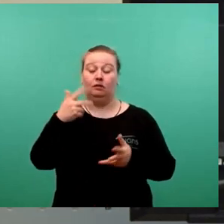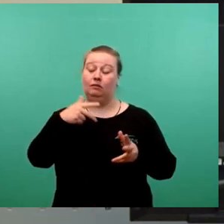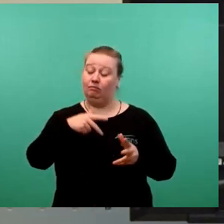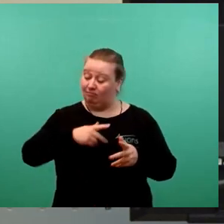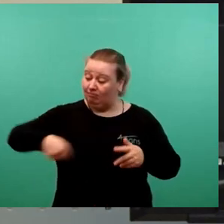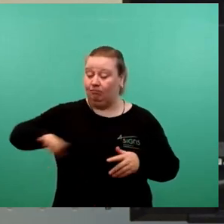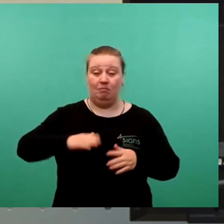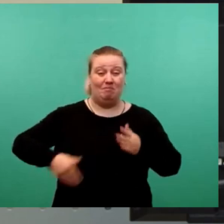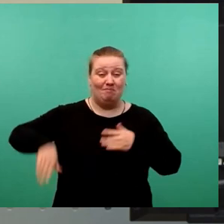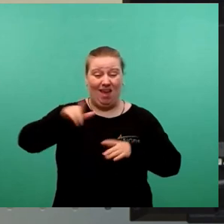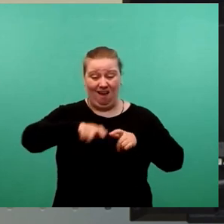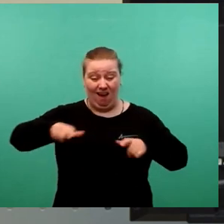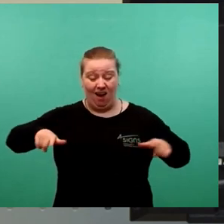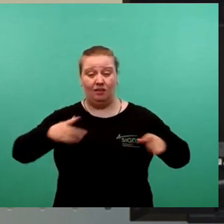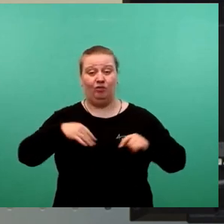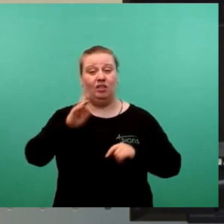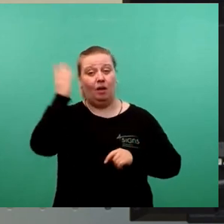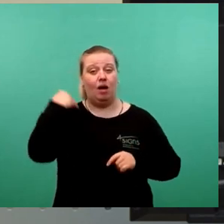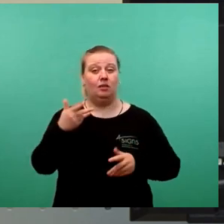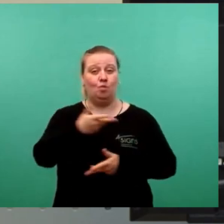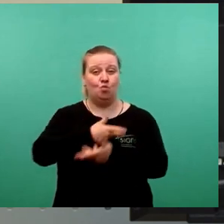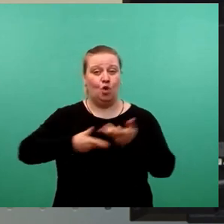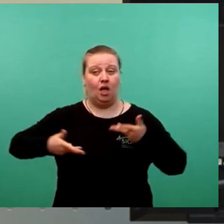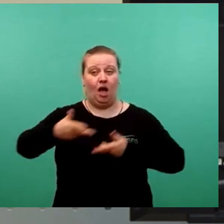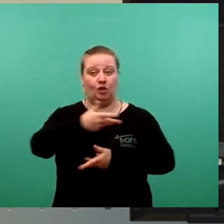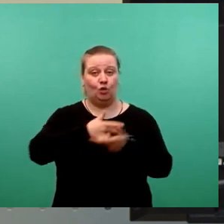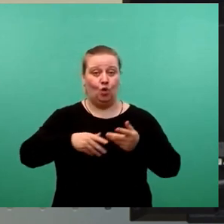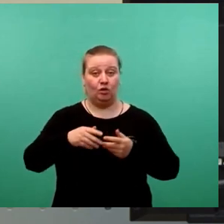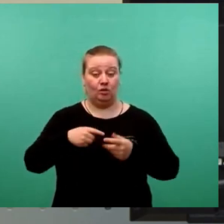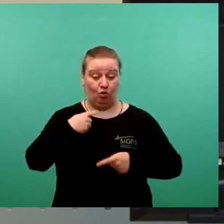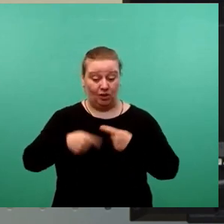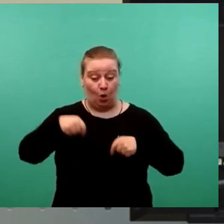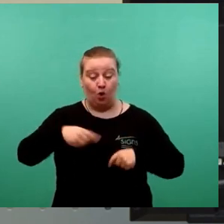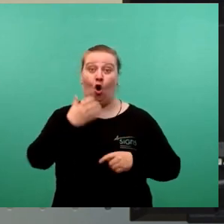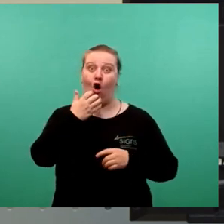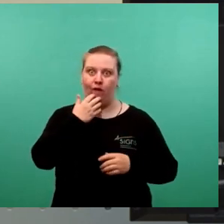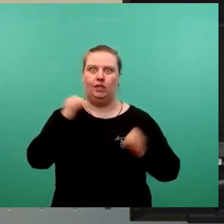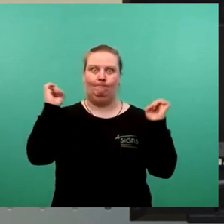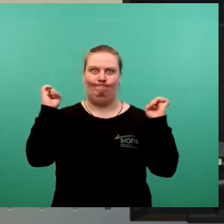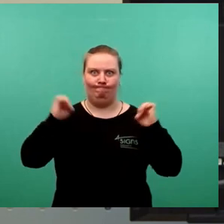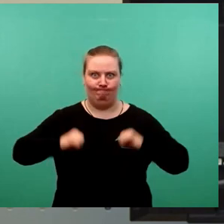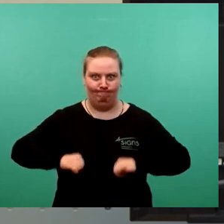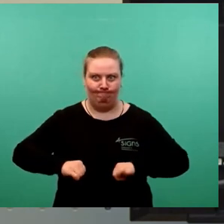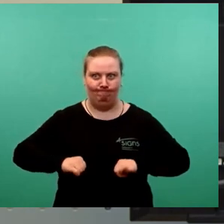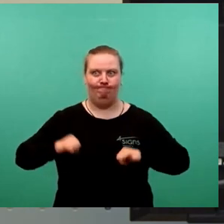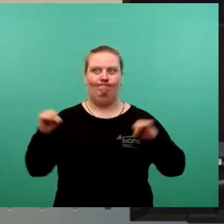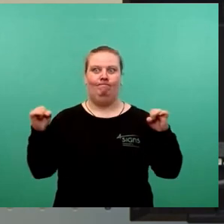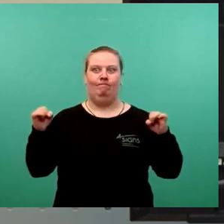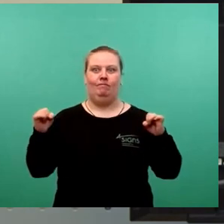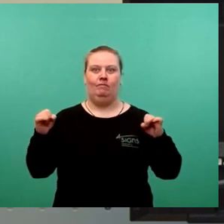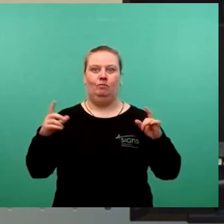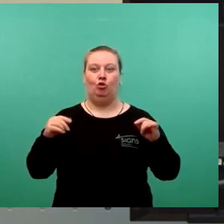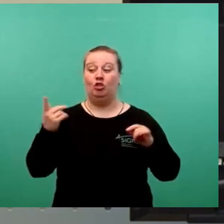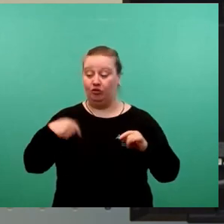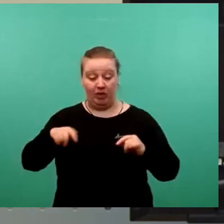angeregten Moderationsprozesses heute hoffentlich beschließen, ist keine Beutegemeinschaft,